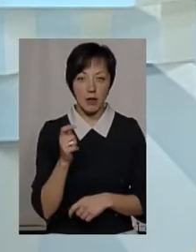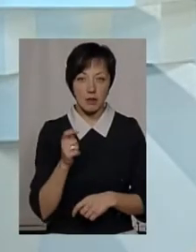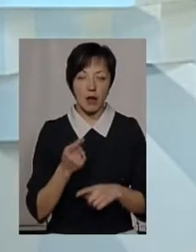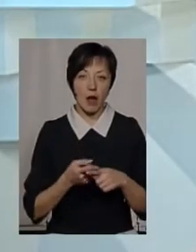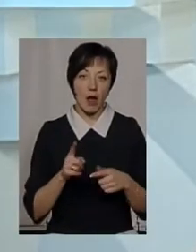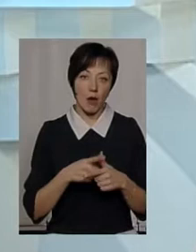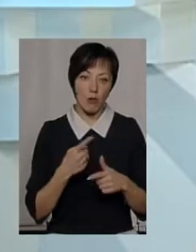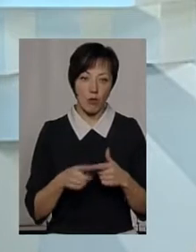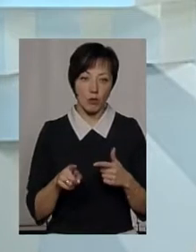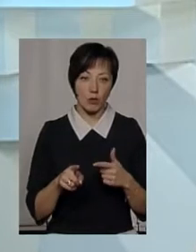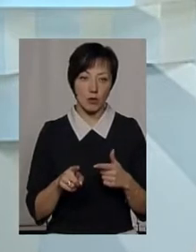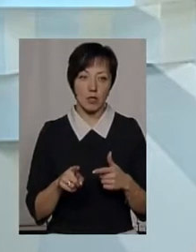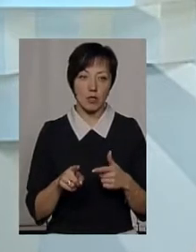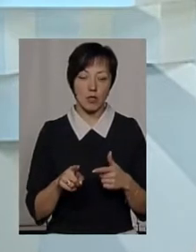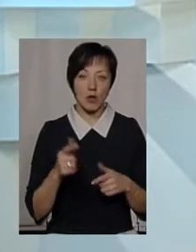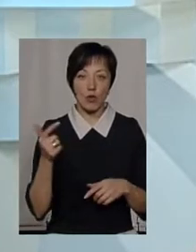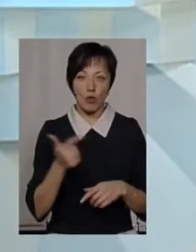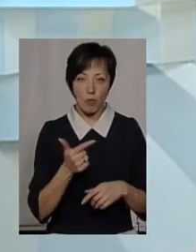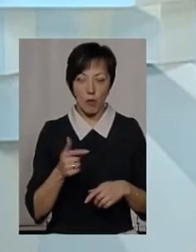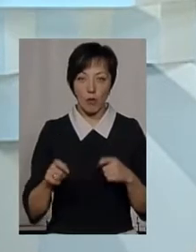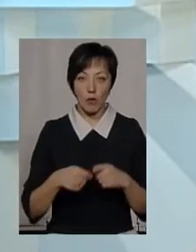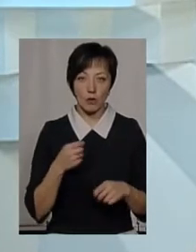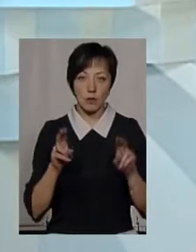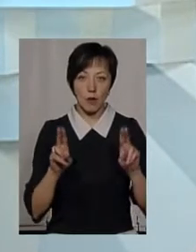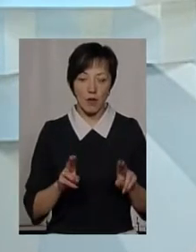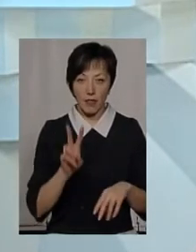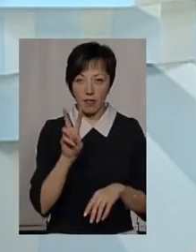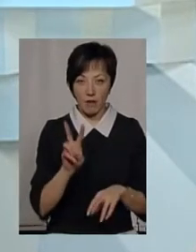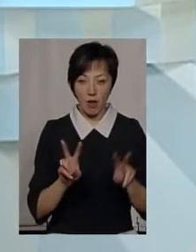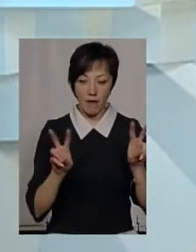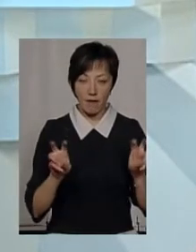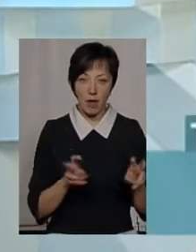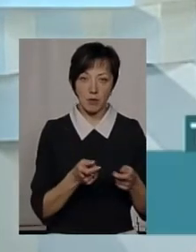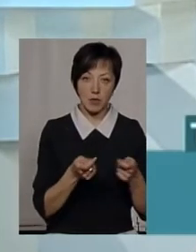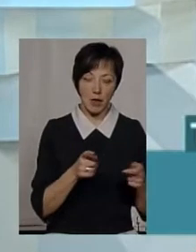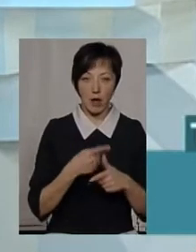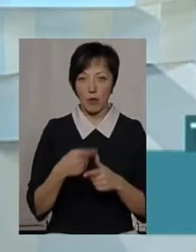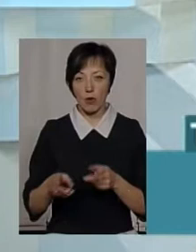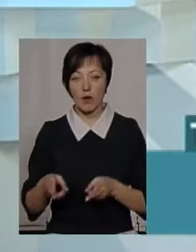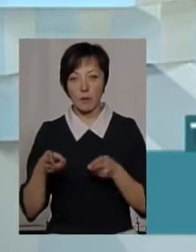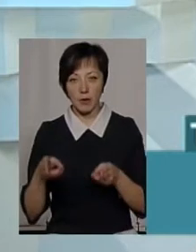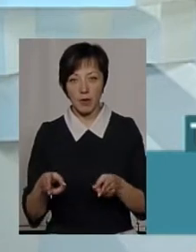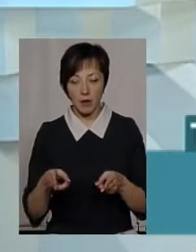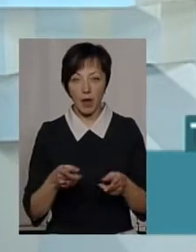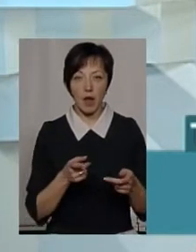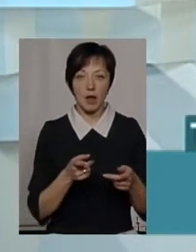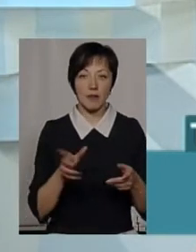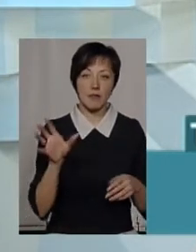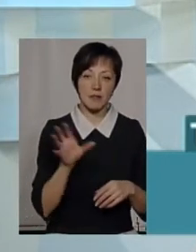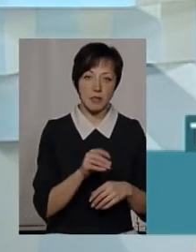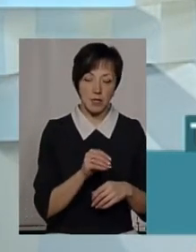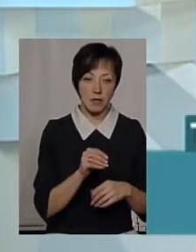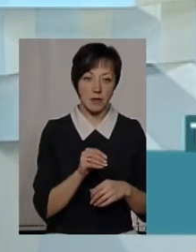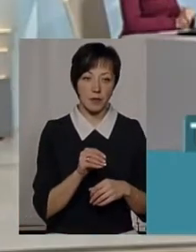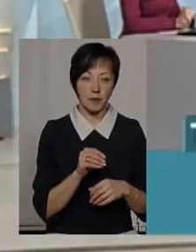порушення правил рибальства передбачено два відповідальності – адміністративно або кримінально. Все